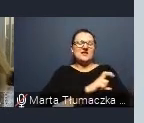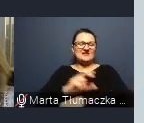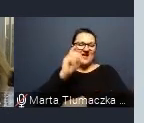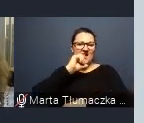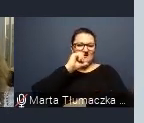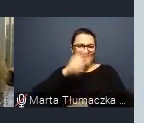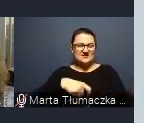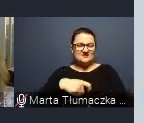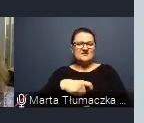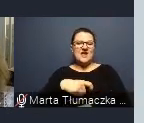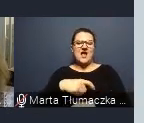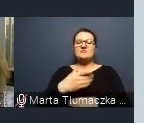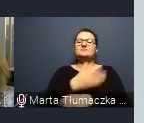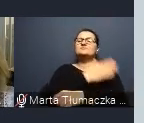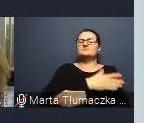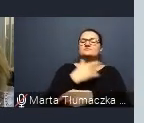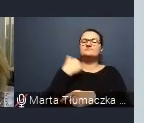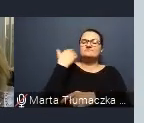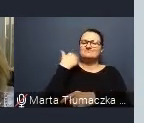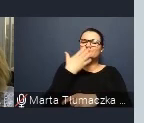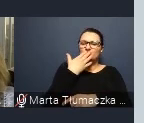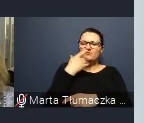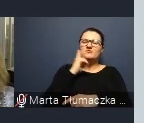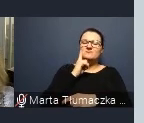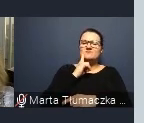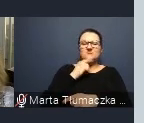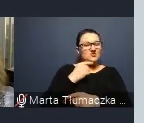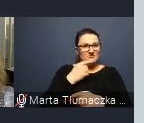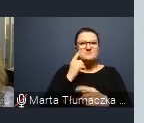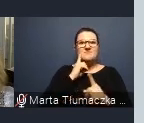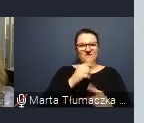mój poprzedni rozmówca o tym, że to są rzeczy bardzo drogie.